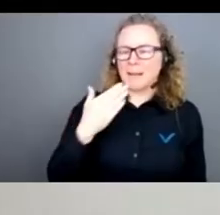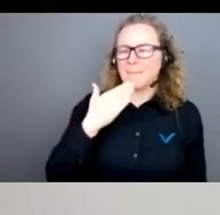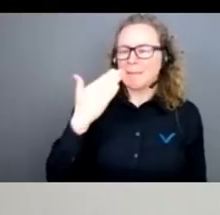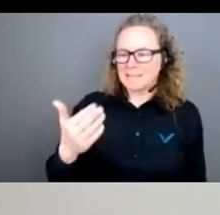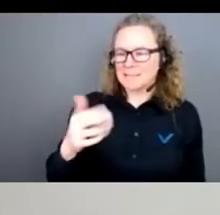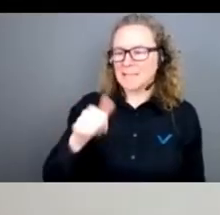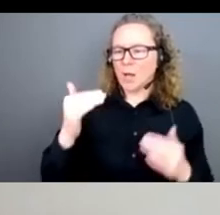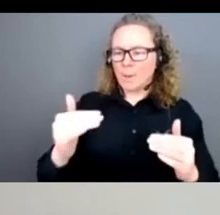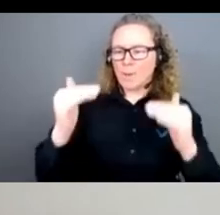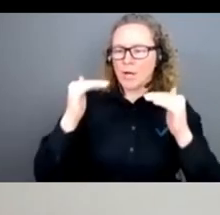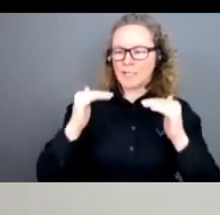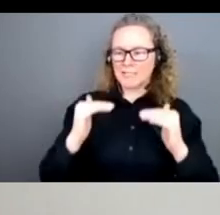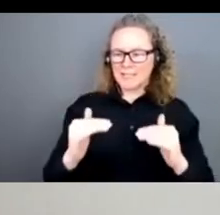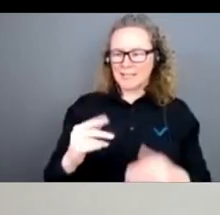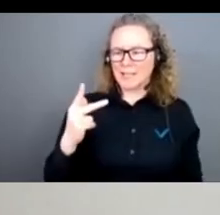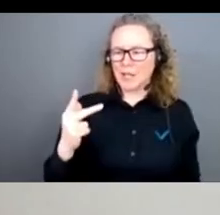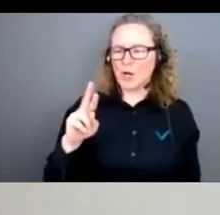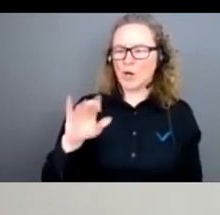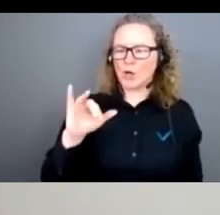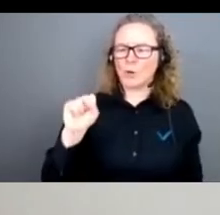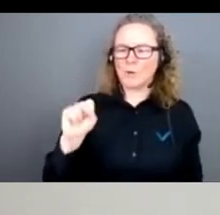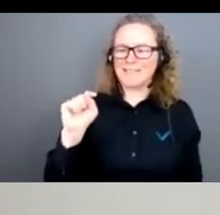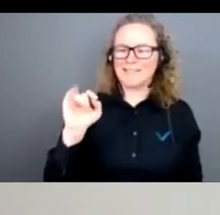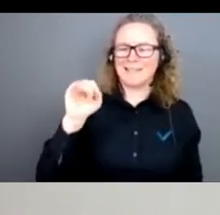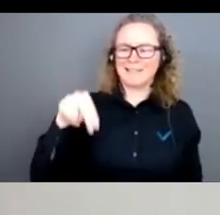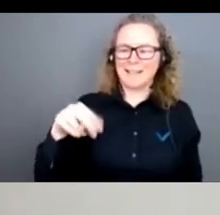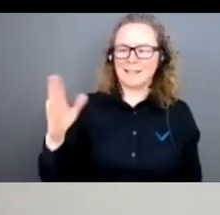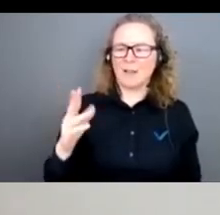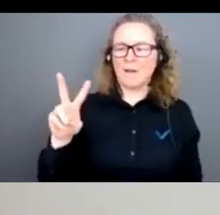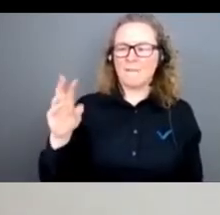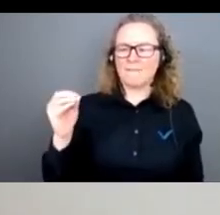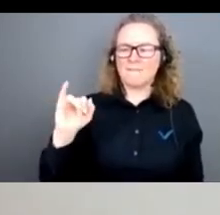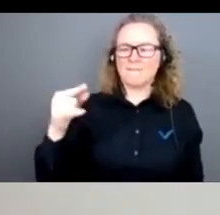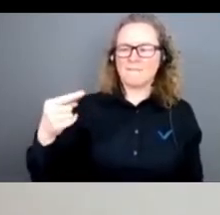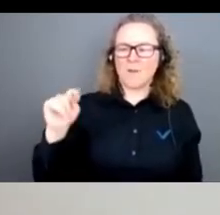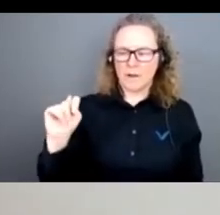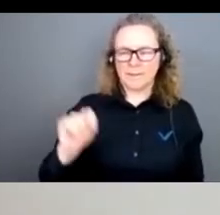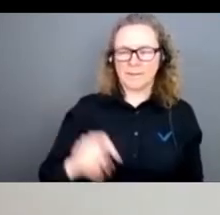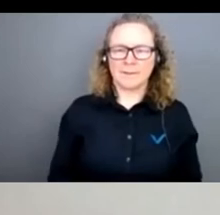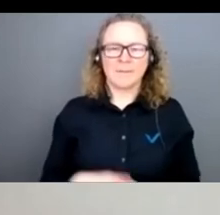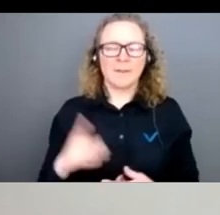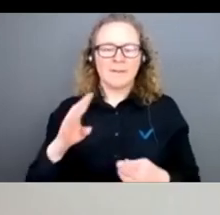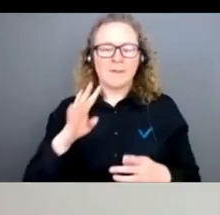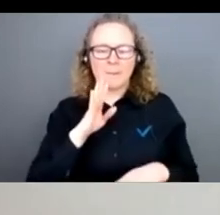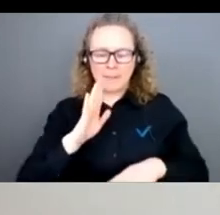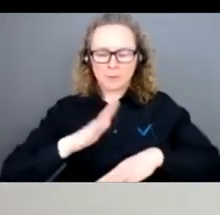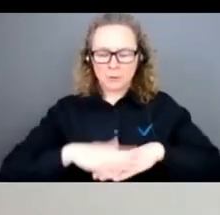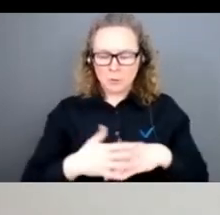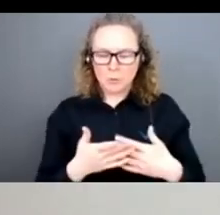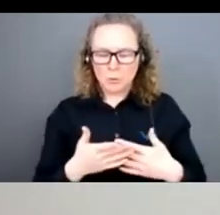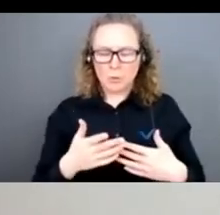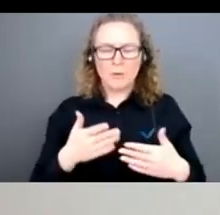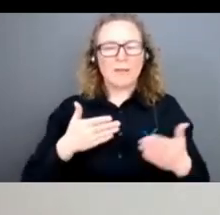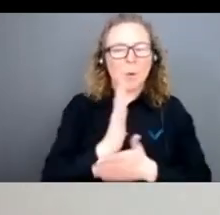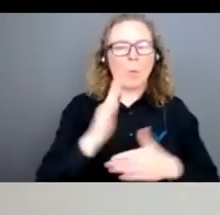Notre prochaine intervenante, Christine Voigt, va présenter son entrée au police et